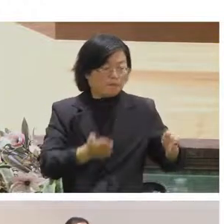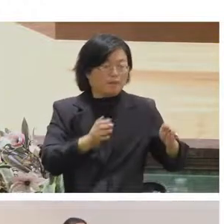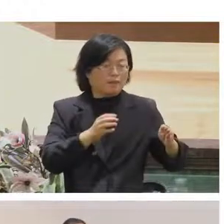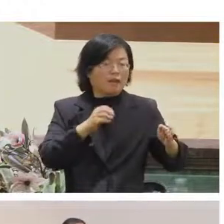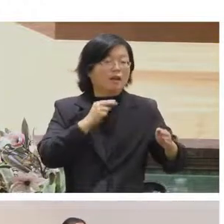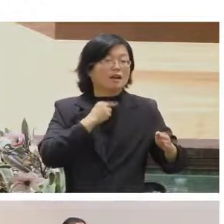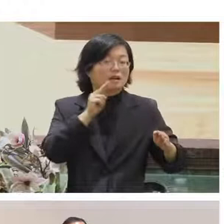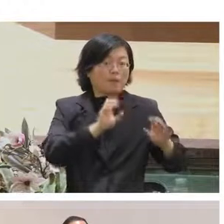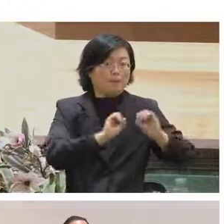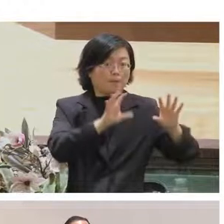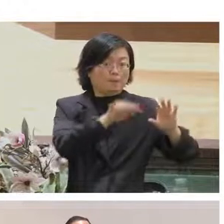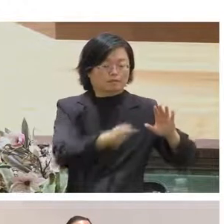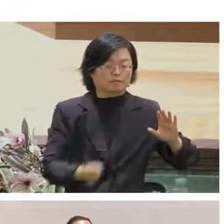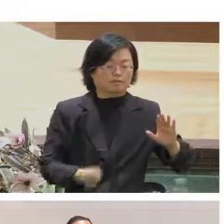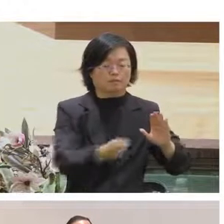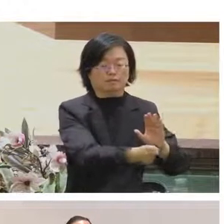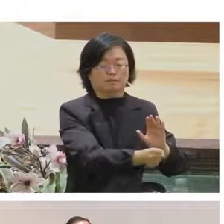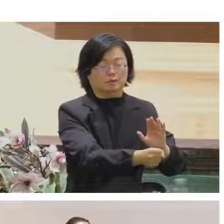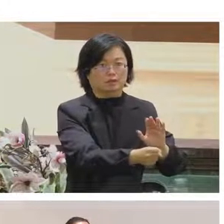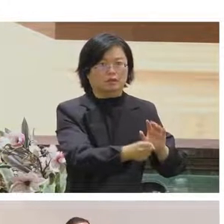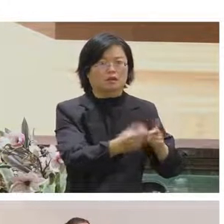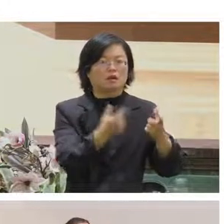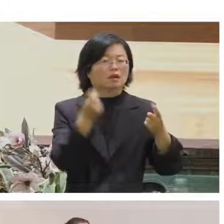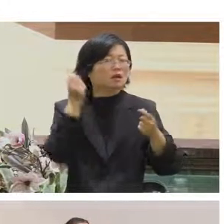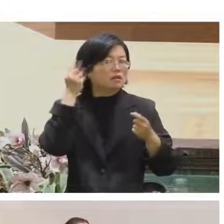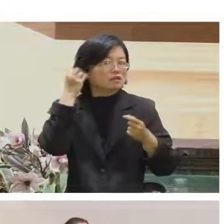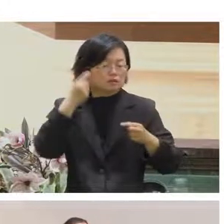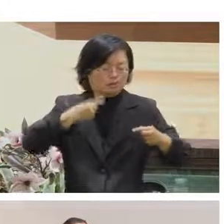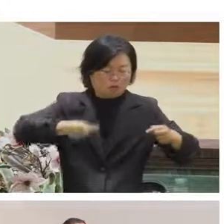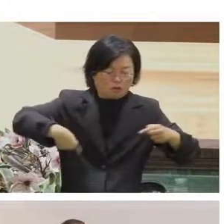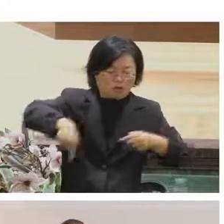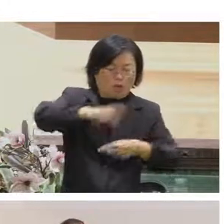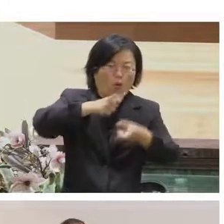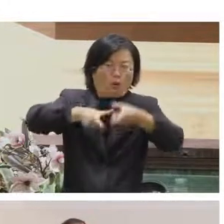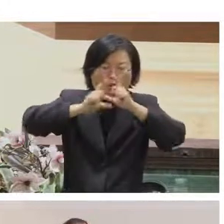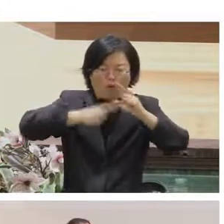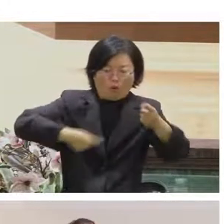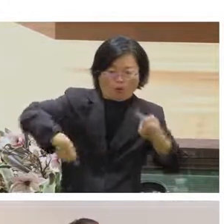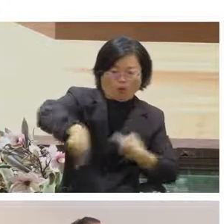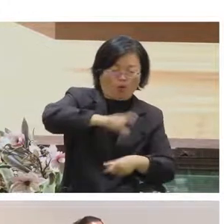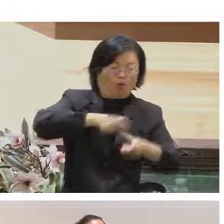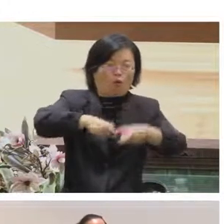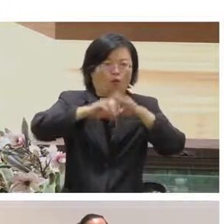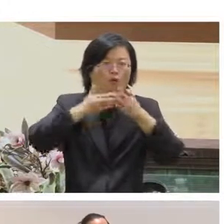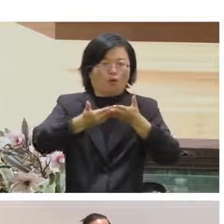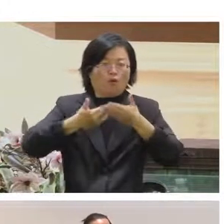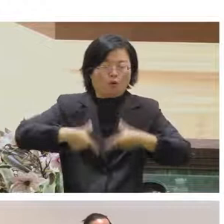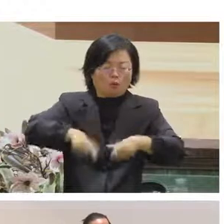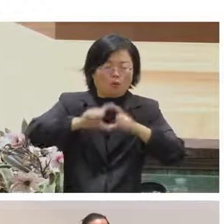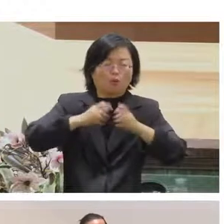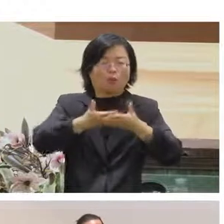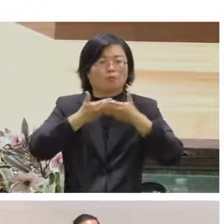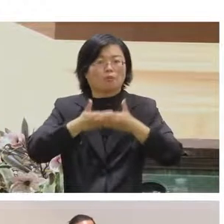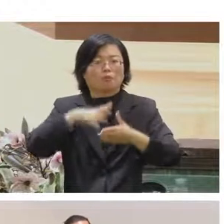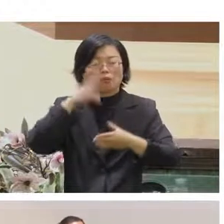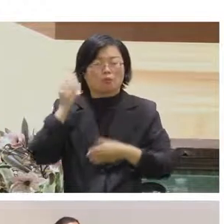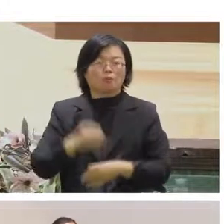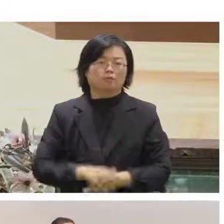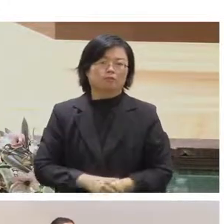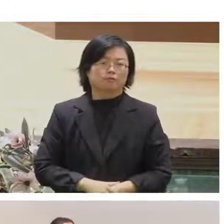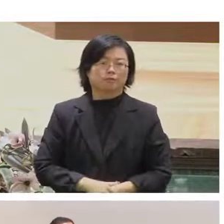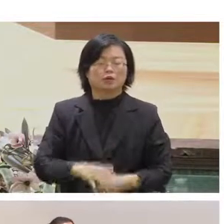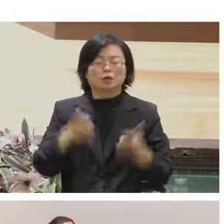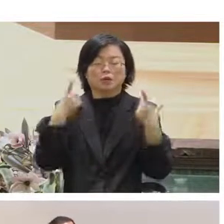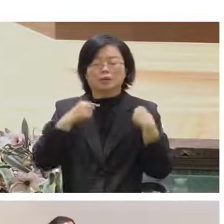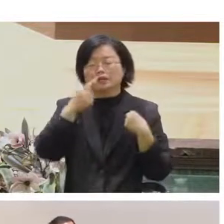所以其實我那個時候就是買錯了設備然後所以一直有那個收音的一直回收的動作但是很小可是我一直想要處理它這樣